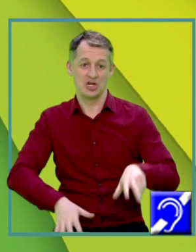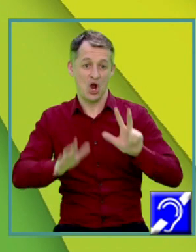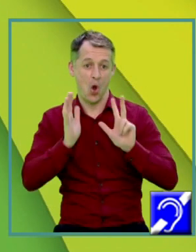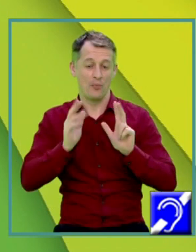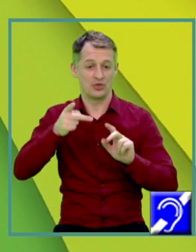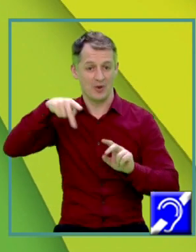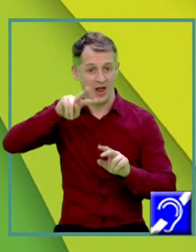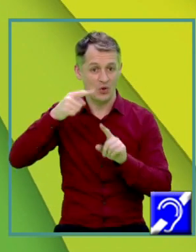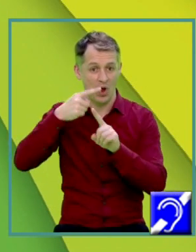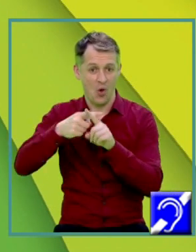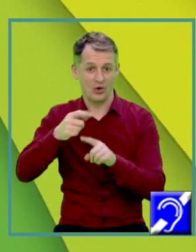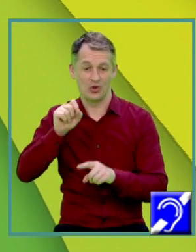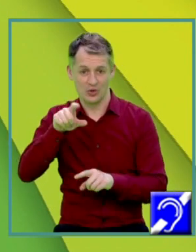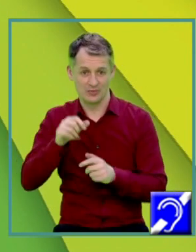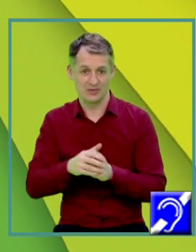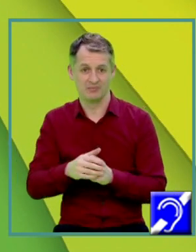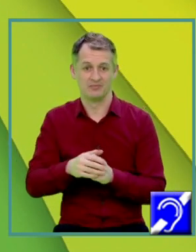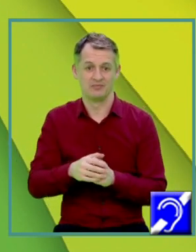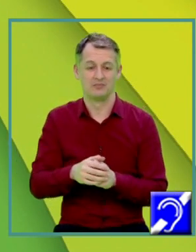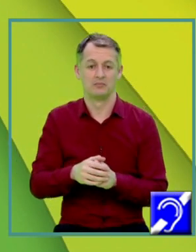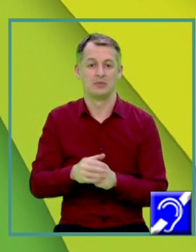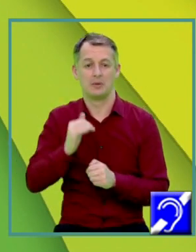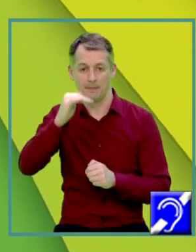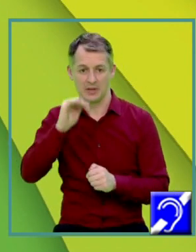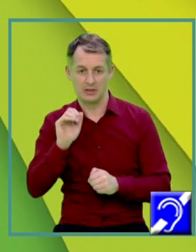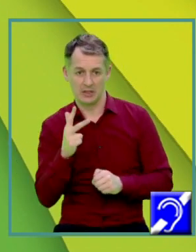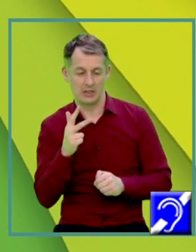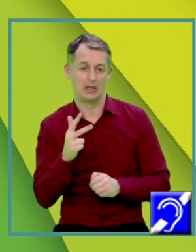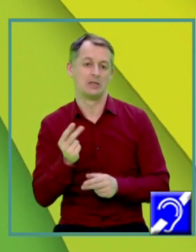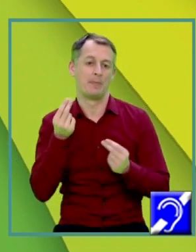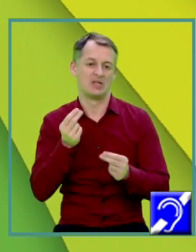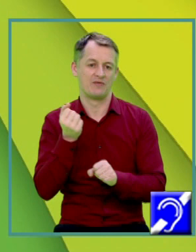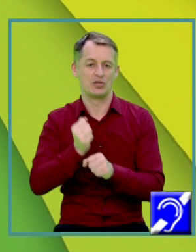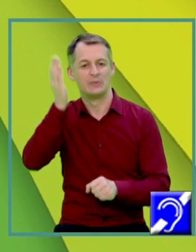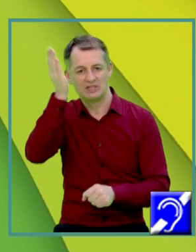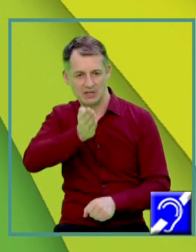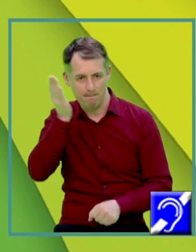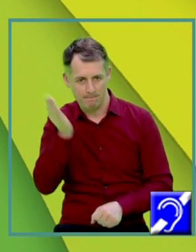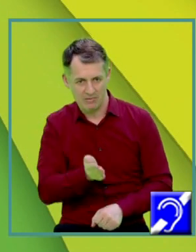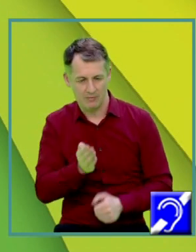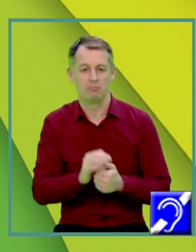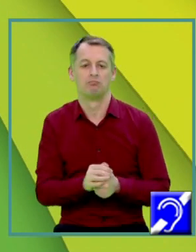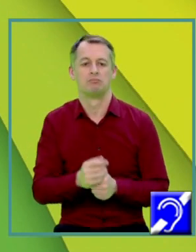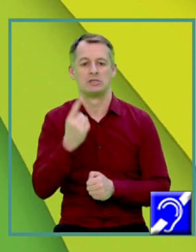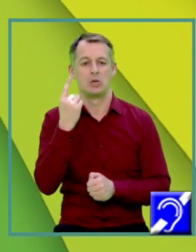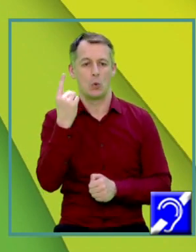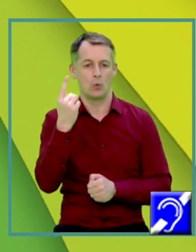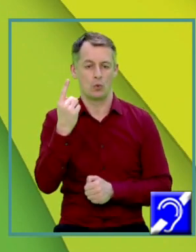este indicat să simplificăm Obținem 1 și 4